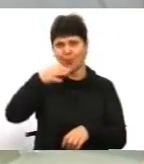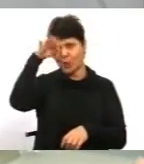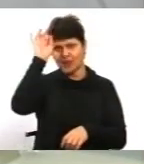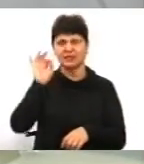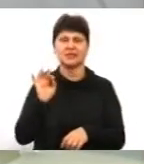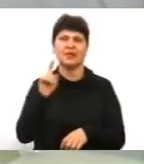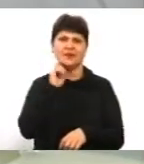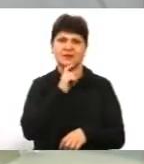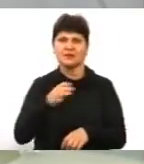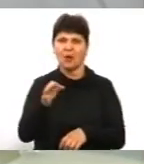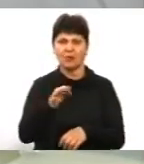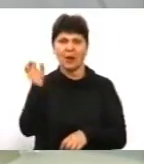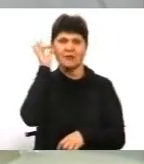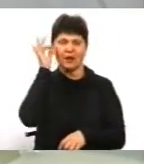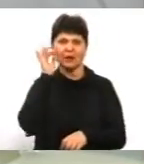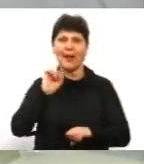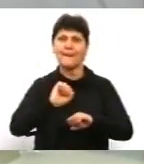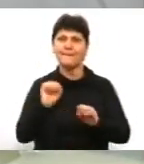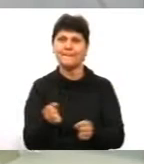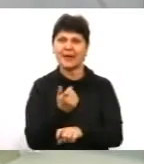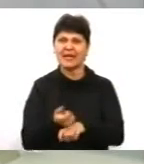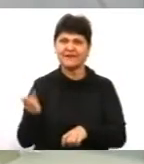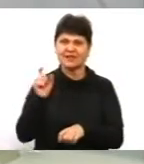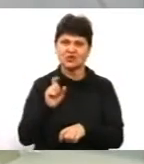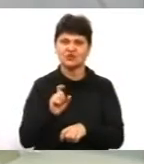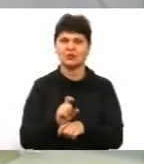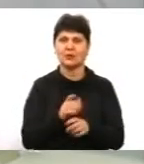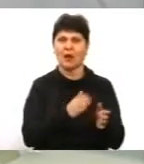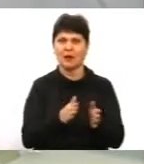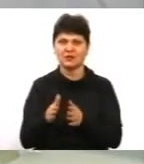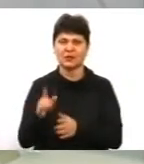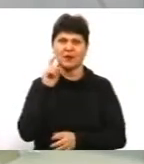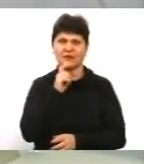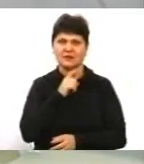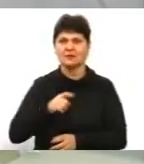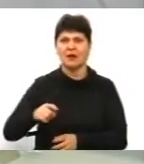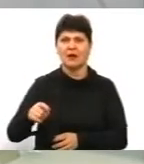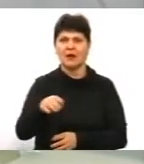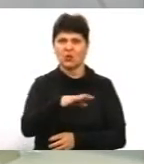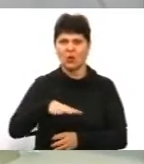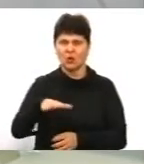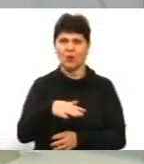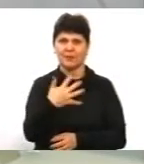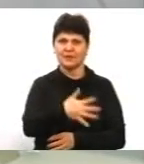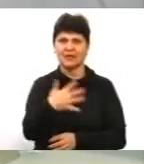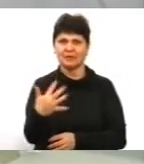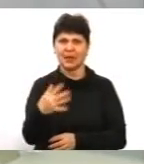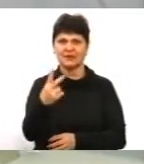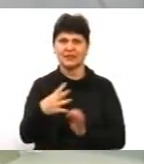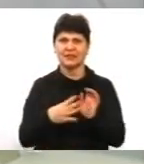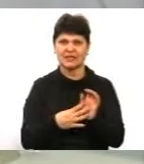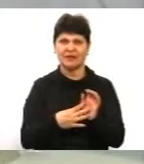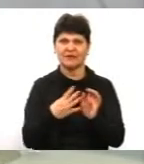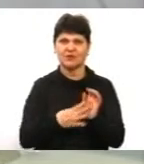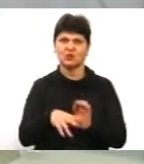про перевищення швидкісного режиму і про повернення трукам на Вінницькі дороги 55-29-92. Номер телефону для